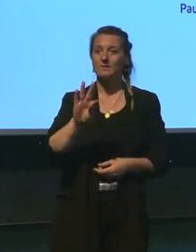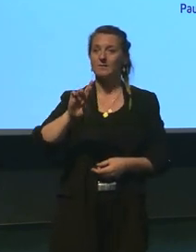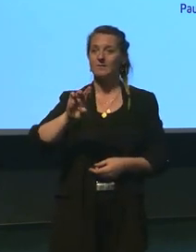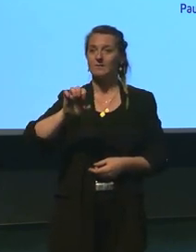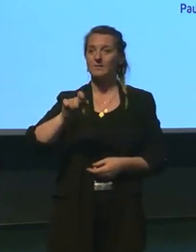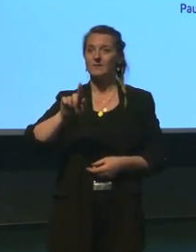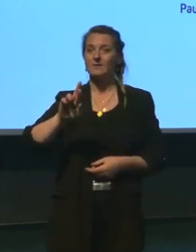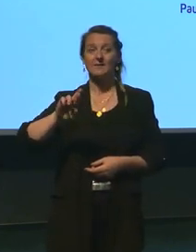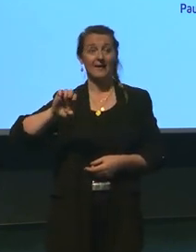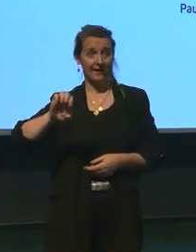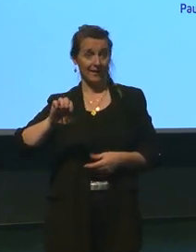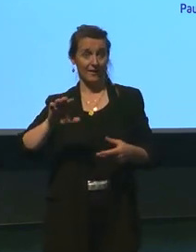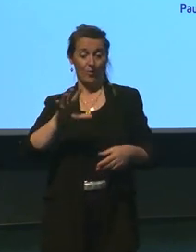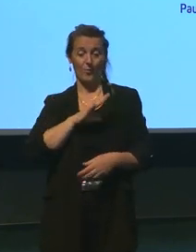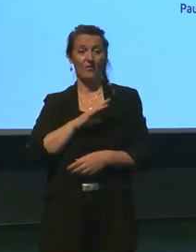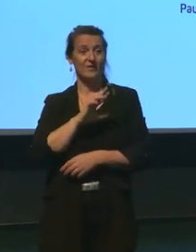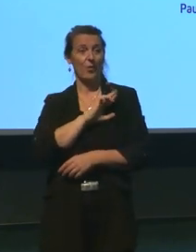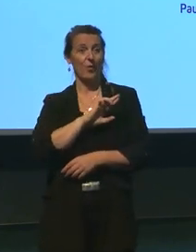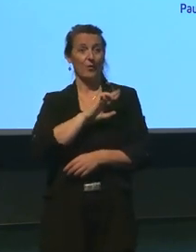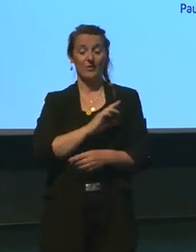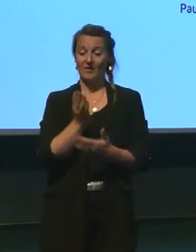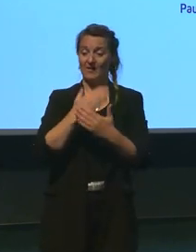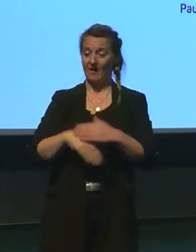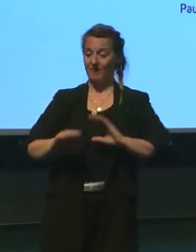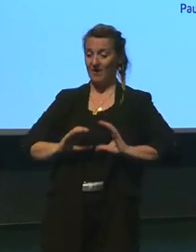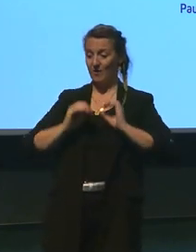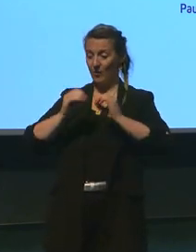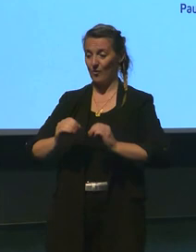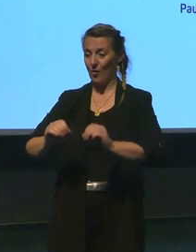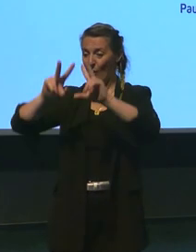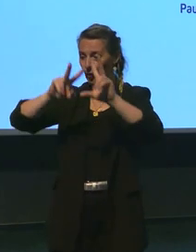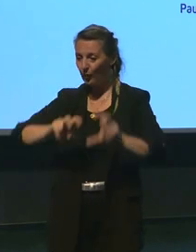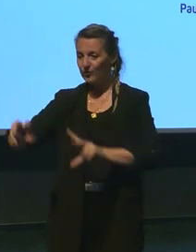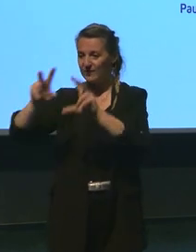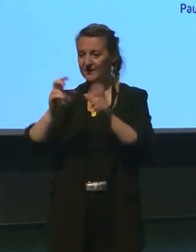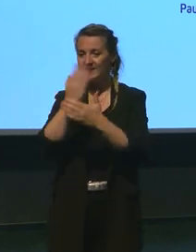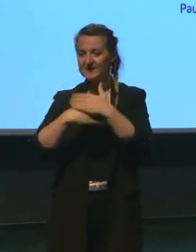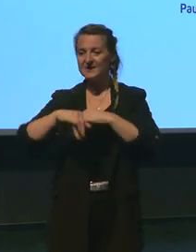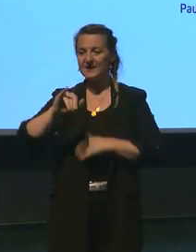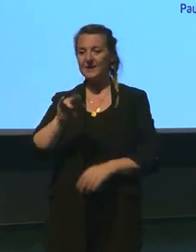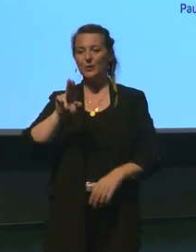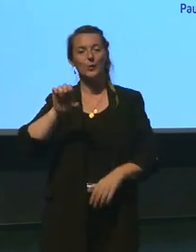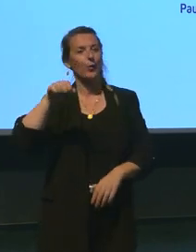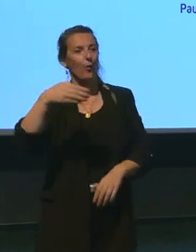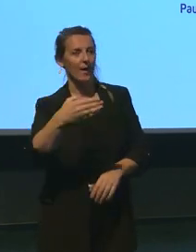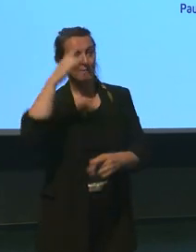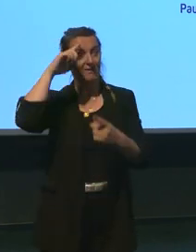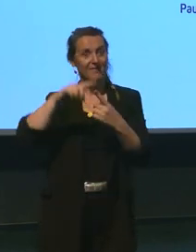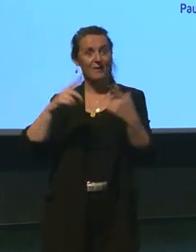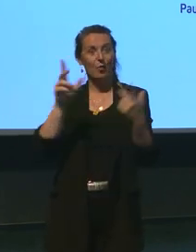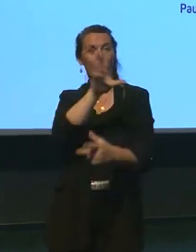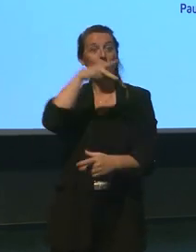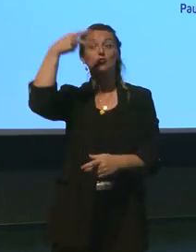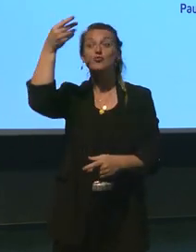océanographie à l'Institut universitaire européen de la mer, qui va donc nous parler de Jules Verne, planète